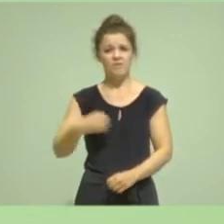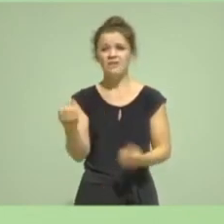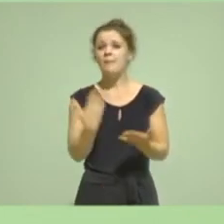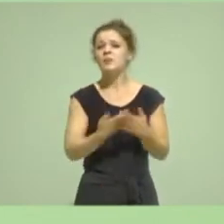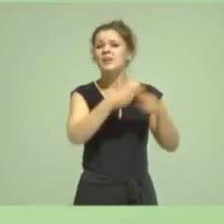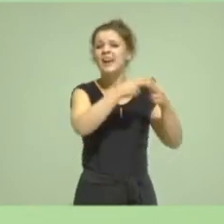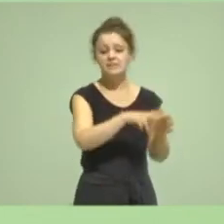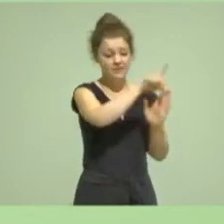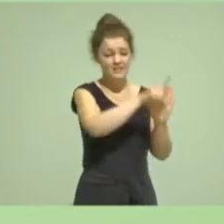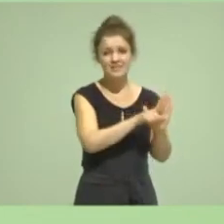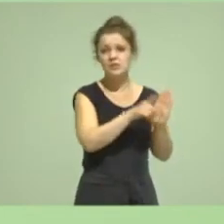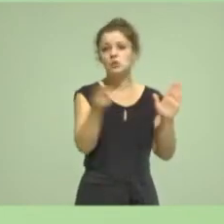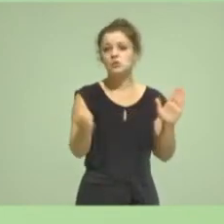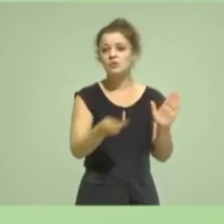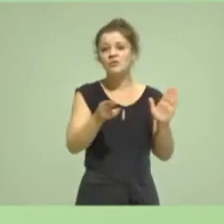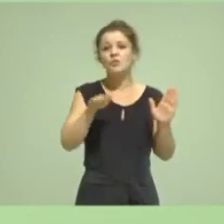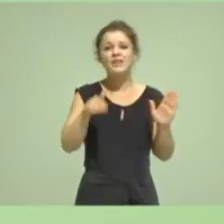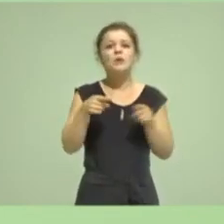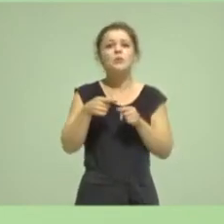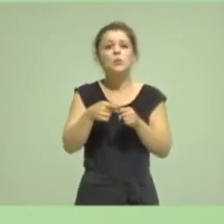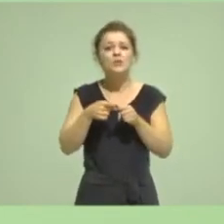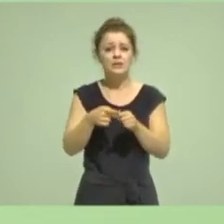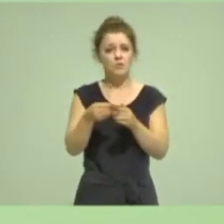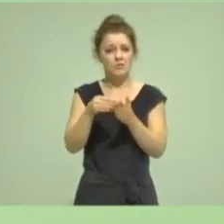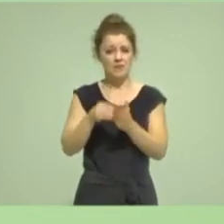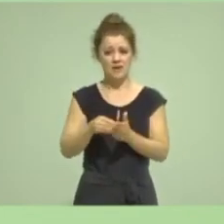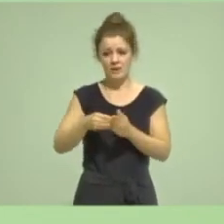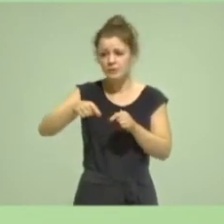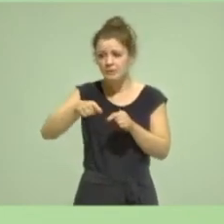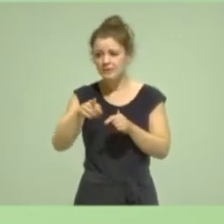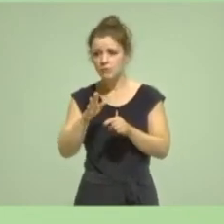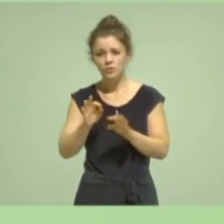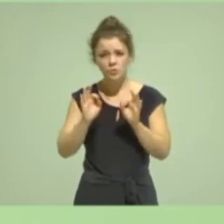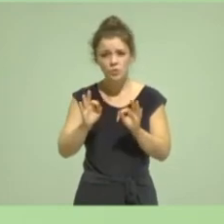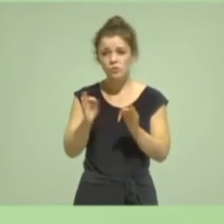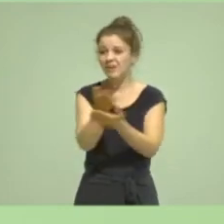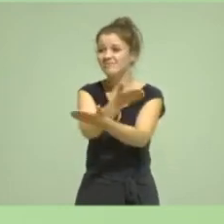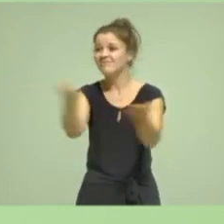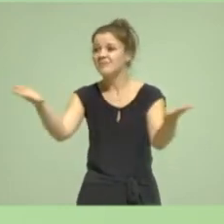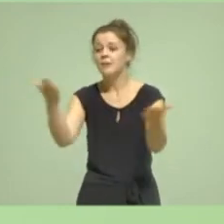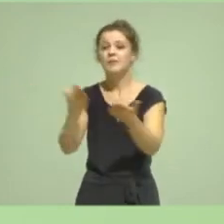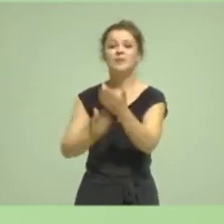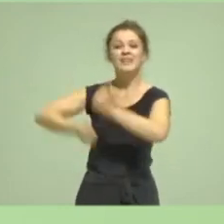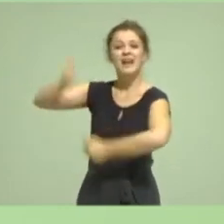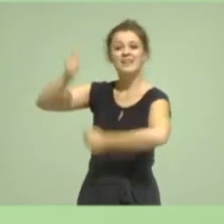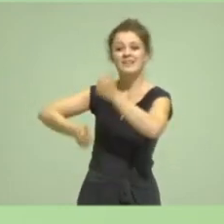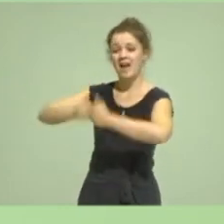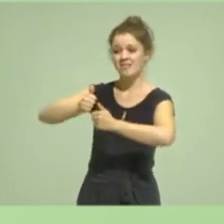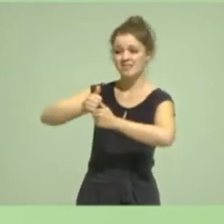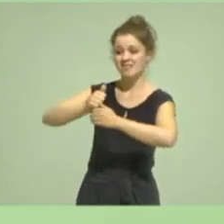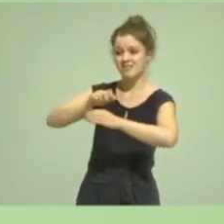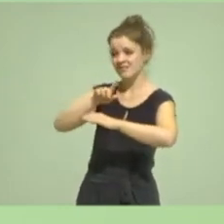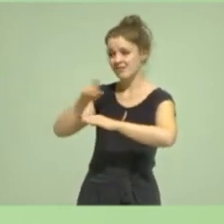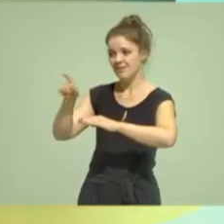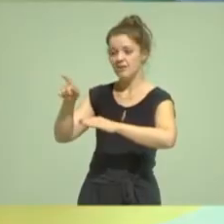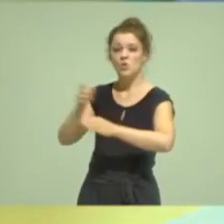in Parlamente entsenden, Haken dran. Aber überlegt mal, was ihr auch geleistet habt bei der Aufstellung der Kandidierenden, dass auch die, die direkt